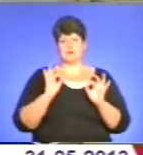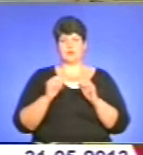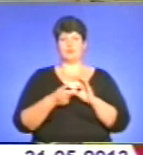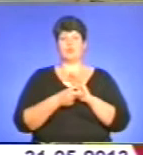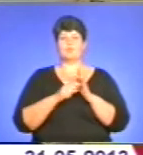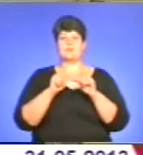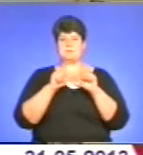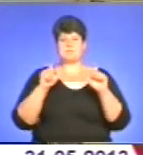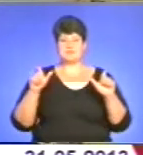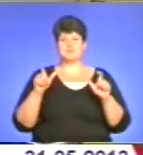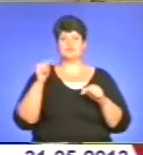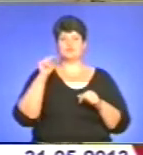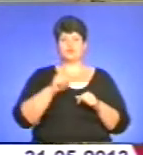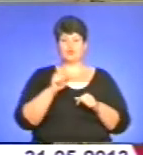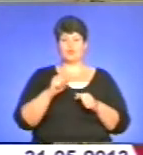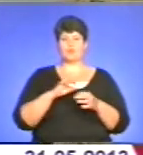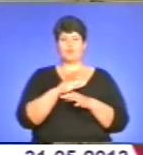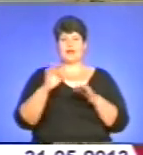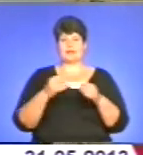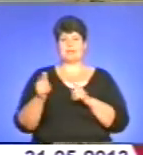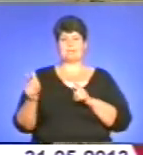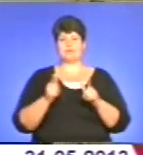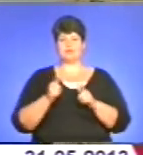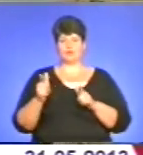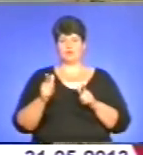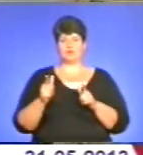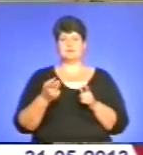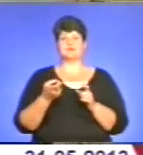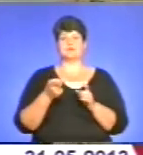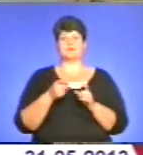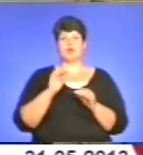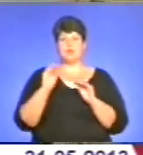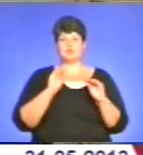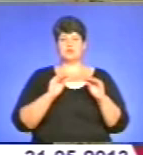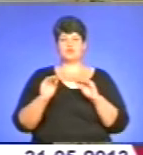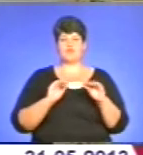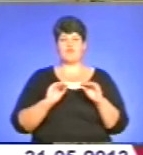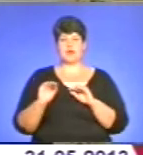той проєкт, який підготовлений стосовно облаштування